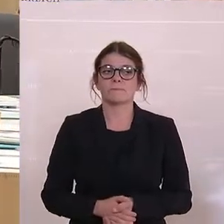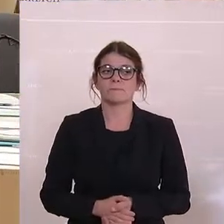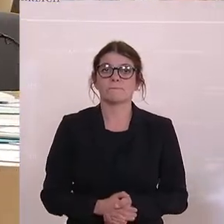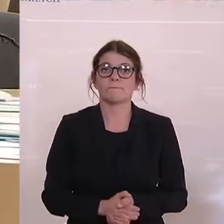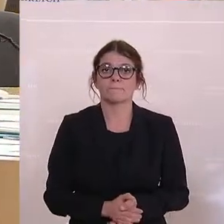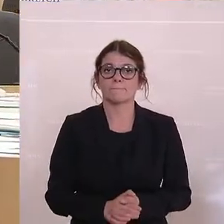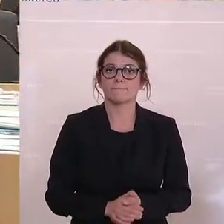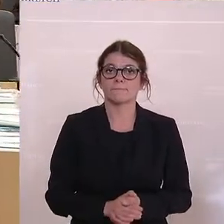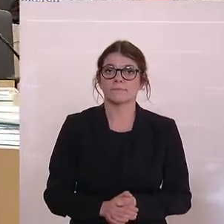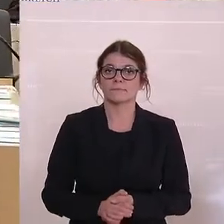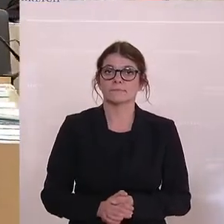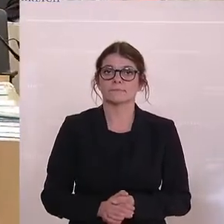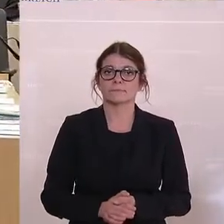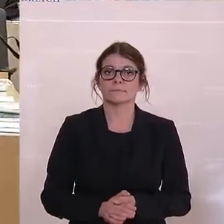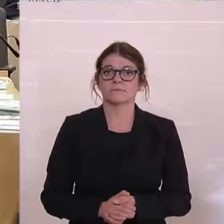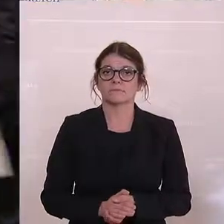pinke Budgetsprecherin Karin Toppelbauer.